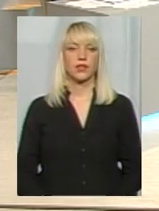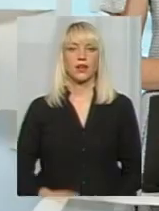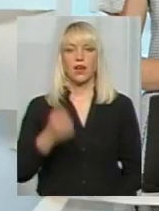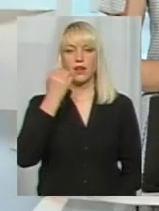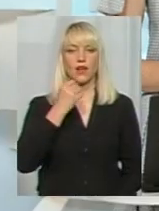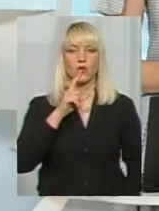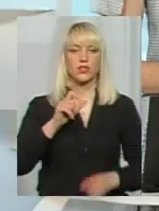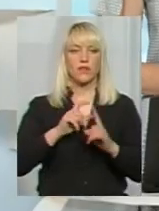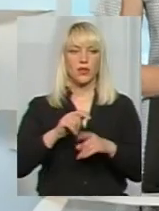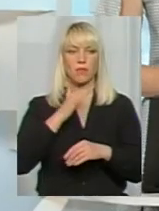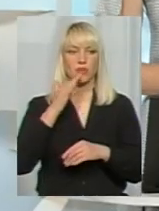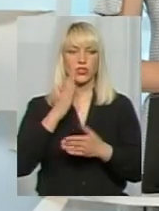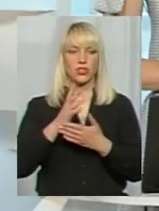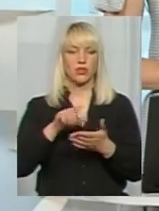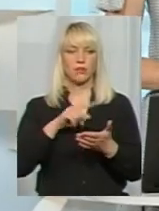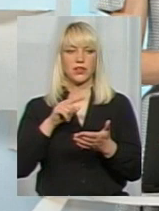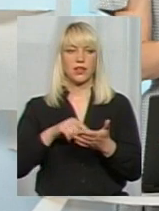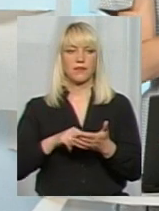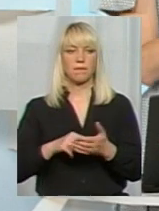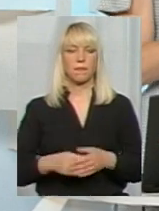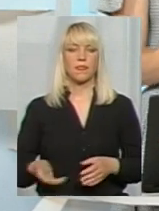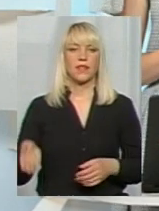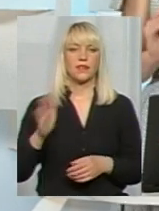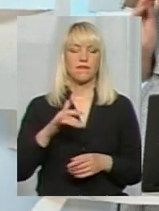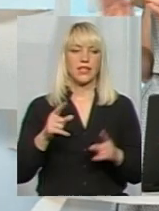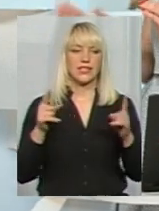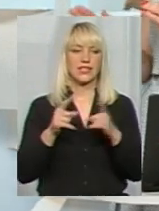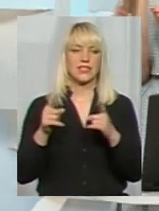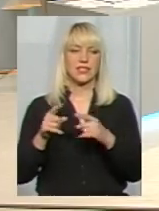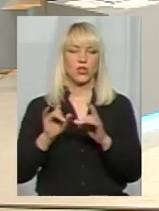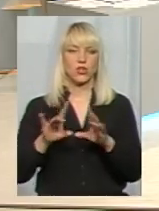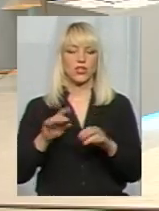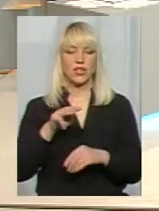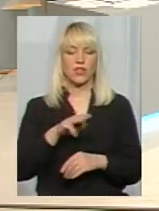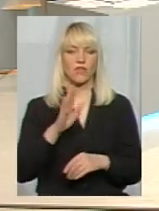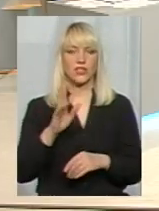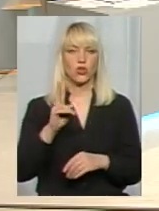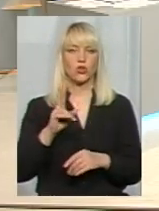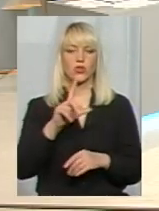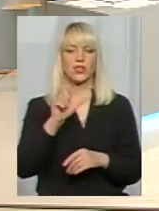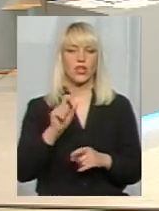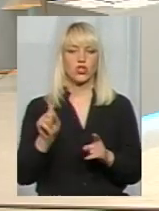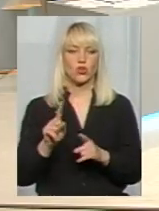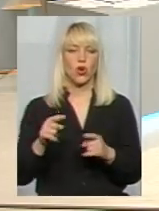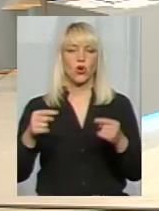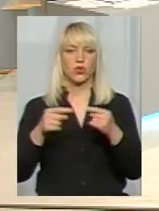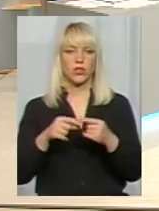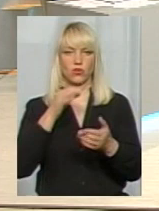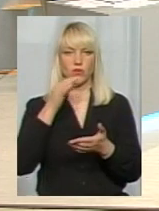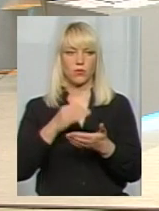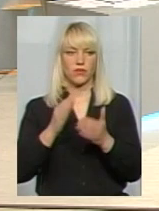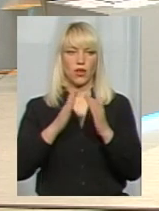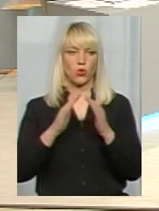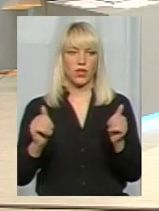тому що маємо ще цілу низку запитань. І давайте дуже стисло. Розкажіть, будь ласка, Тетяна Васильовна, хто і за що конкретно відповідає в таборі?